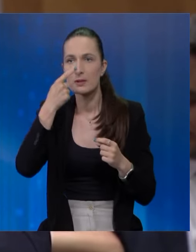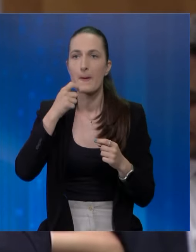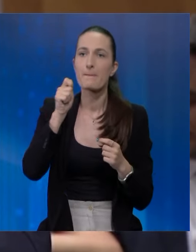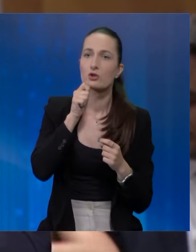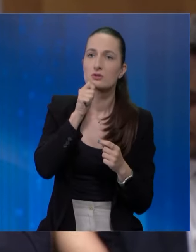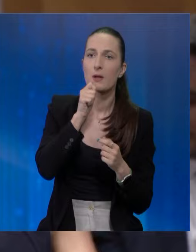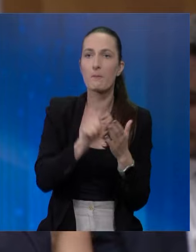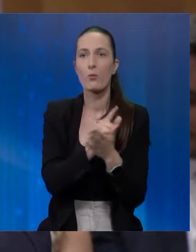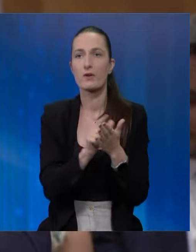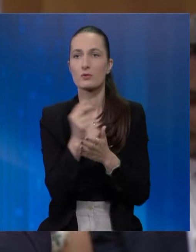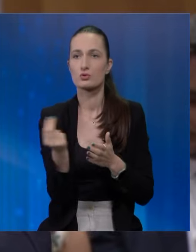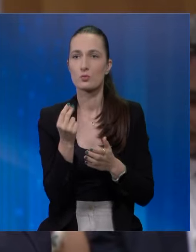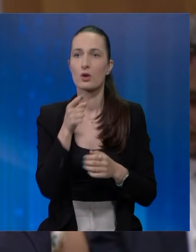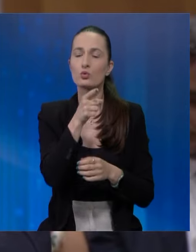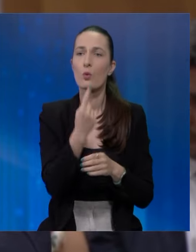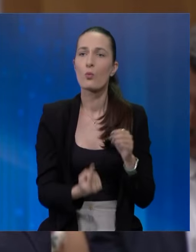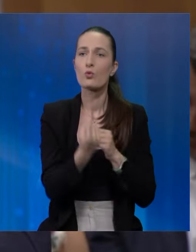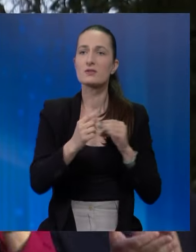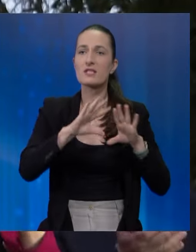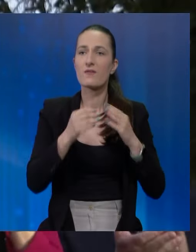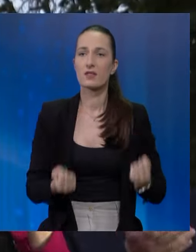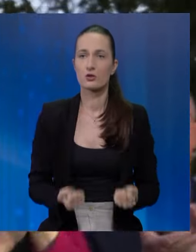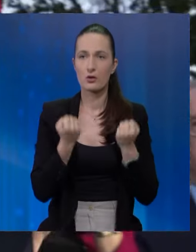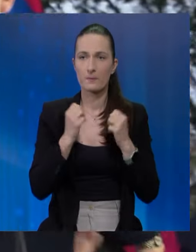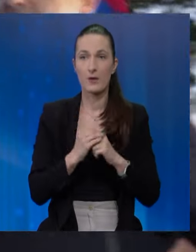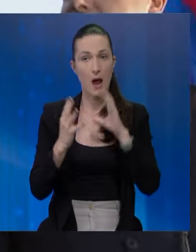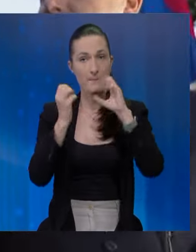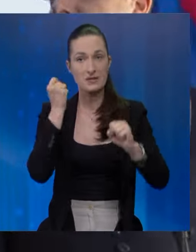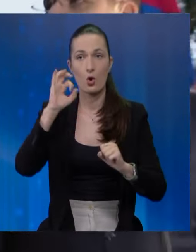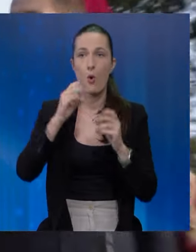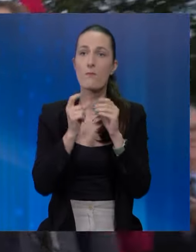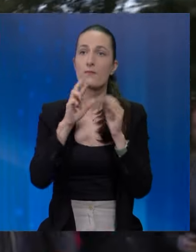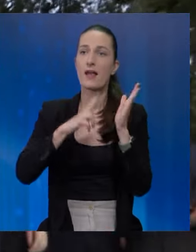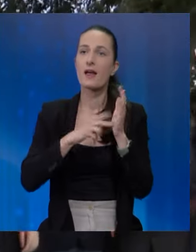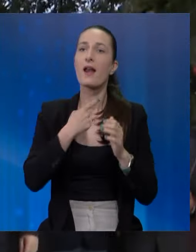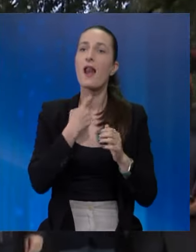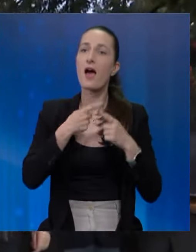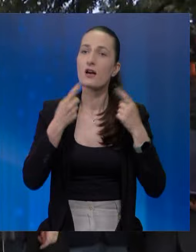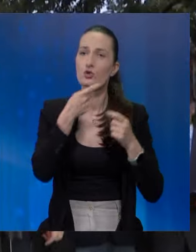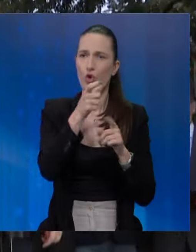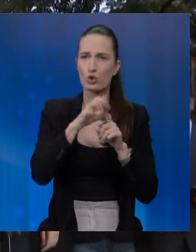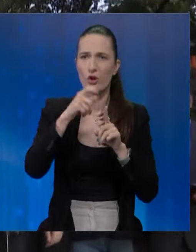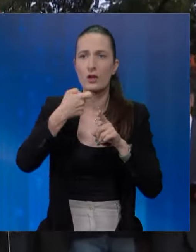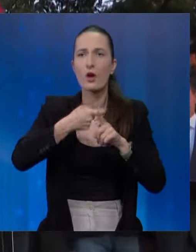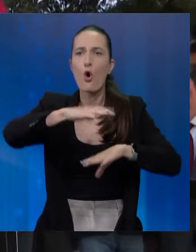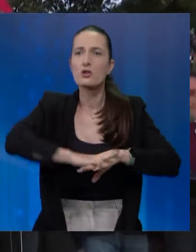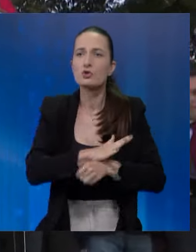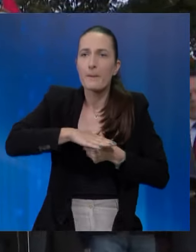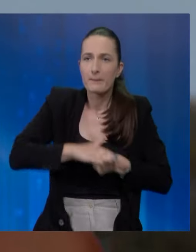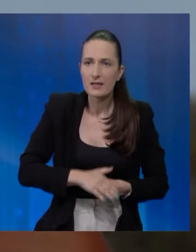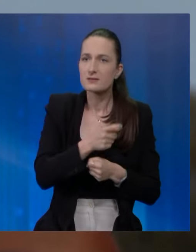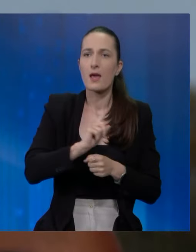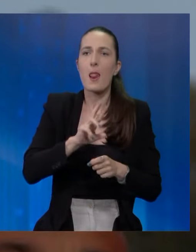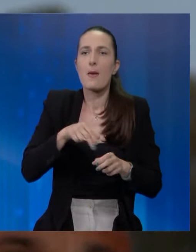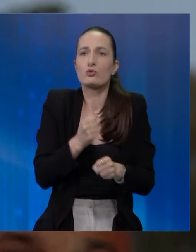i povremeno iz Srbije. A to mu postaje sve teže. Ambasador O'Brien je naglasio da Dodik osjeća pritisak da se može